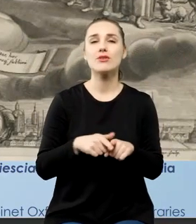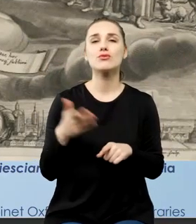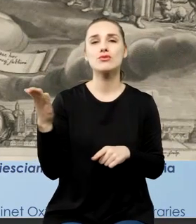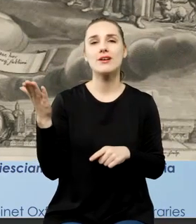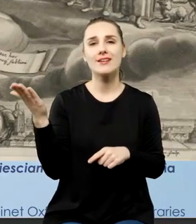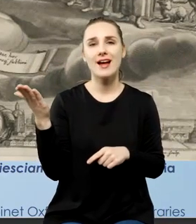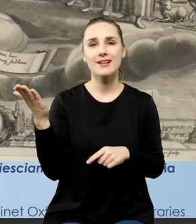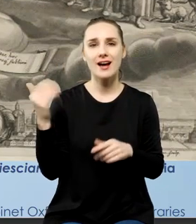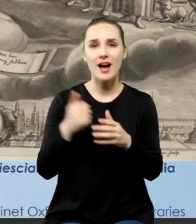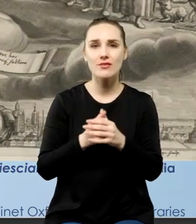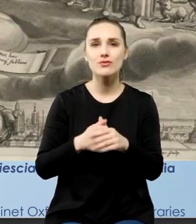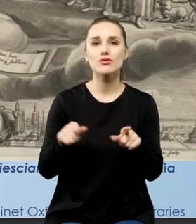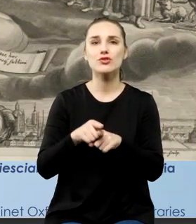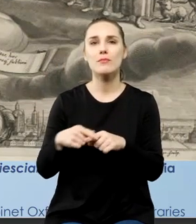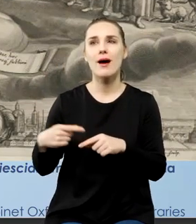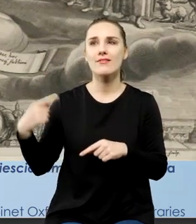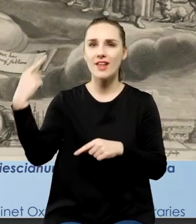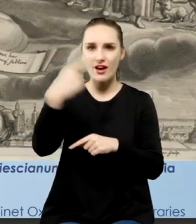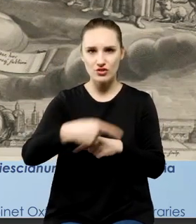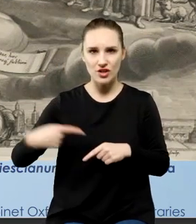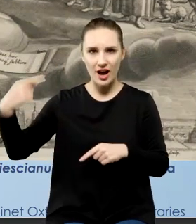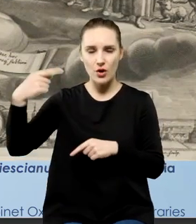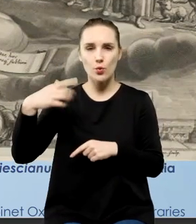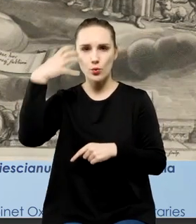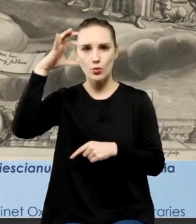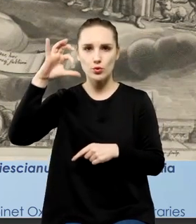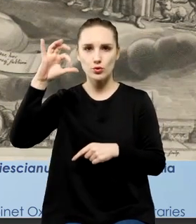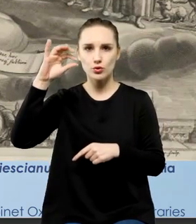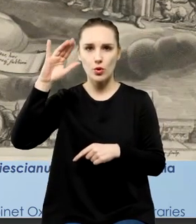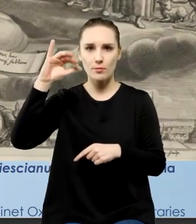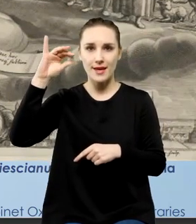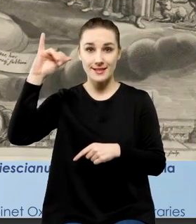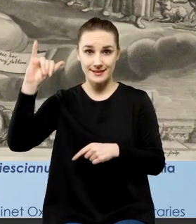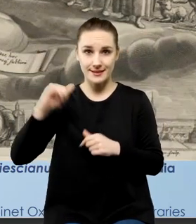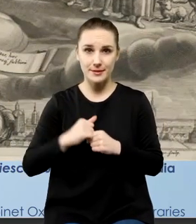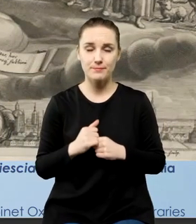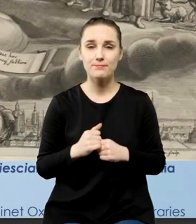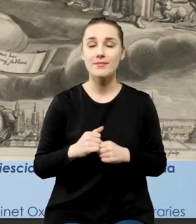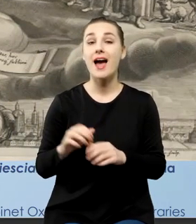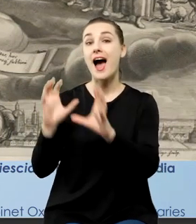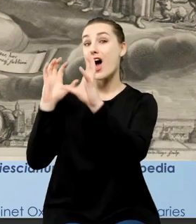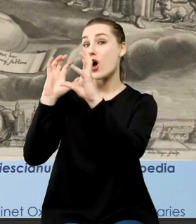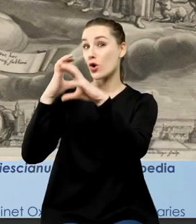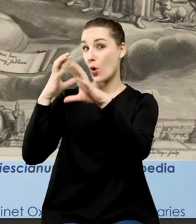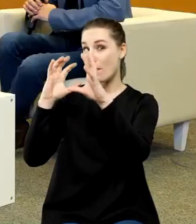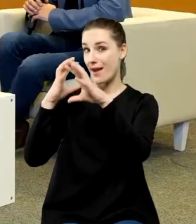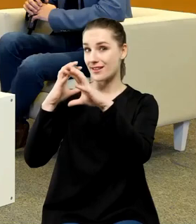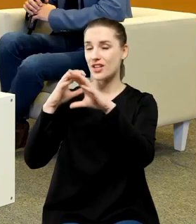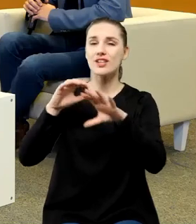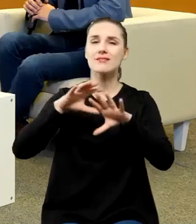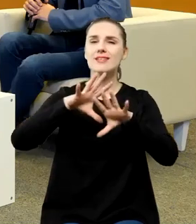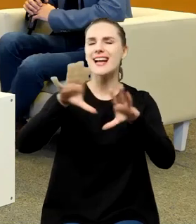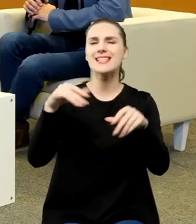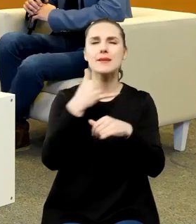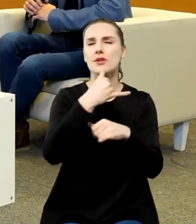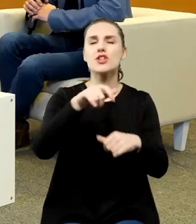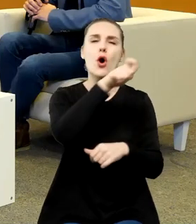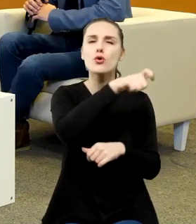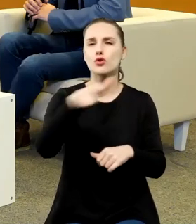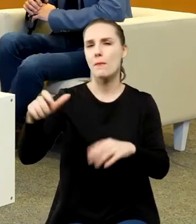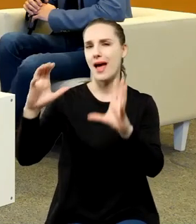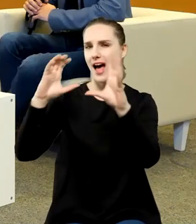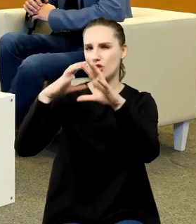sekstans i tarczę Sobieskiego. Natomiast Kopernik jest w gronie wszystkich innych astronomów wcześniejszych przed